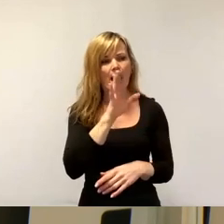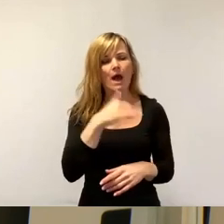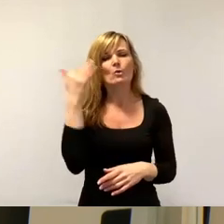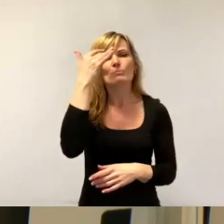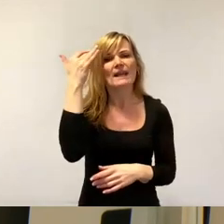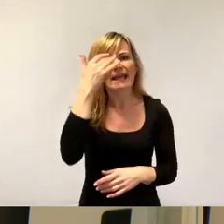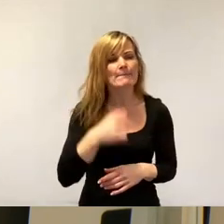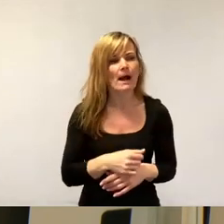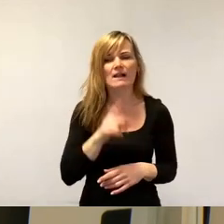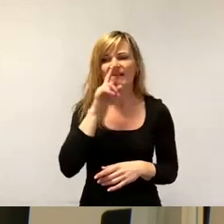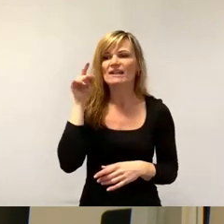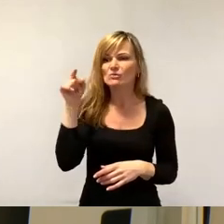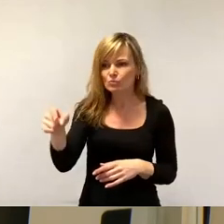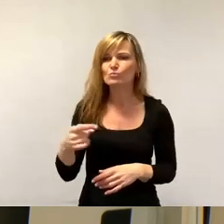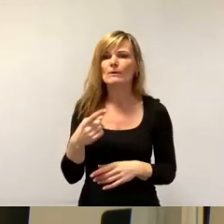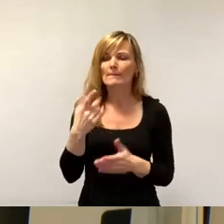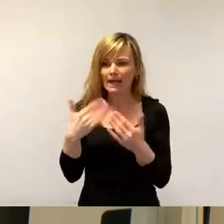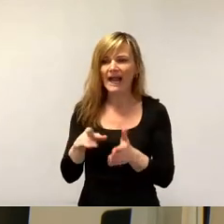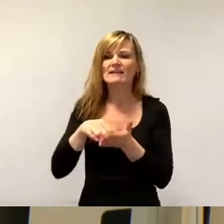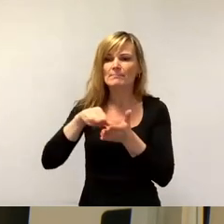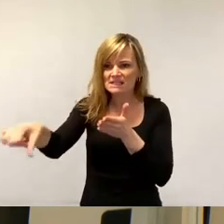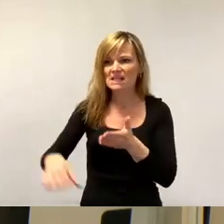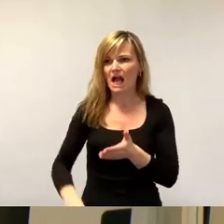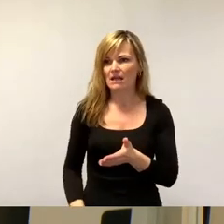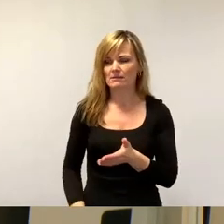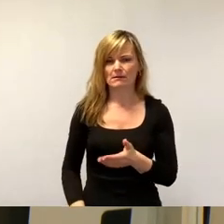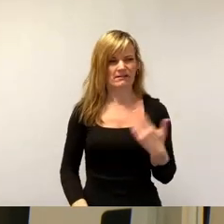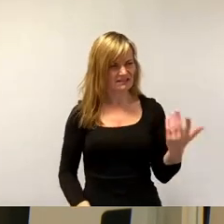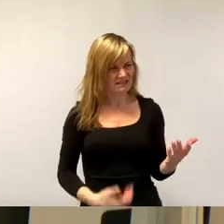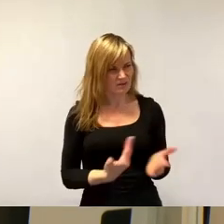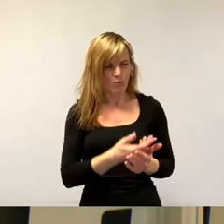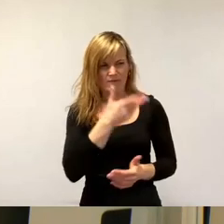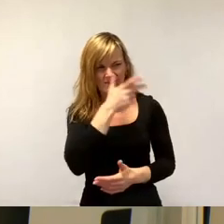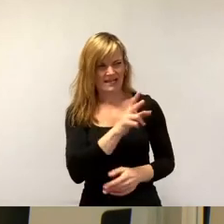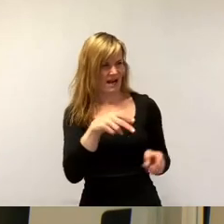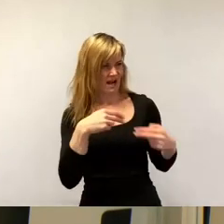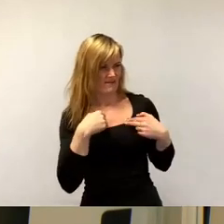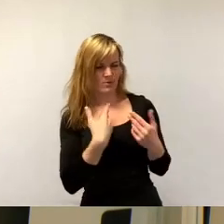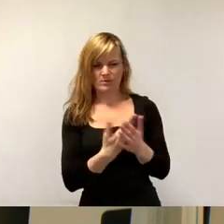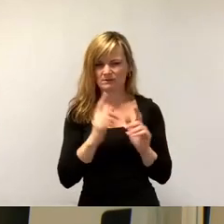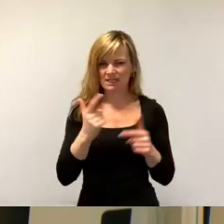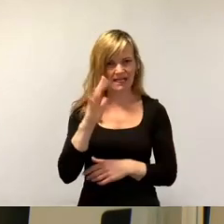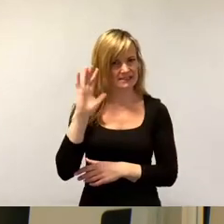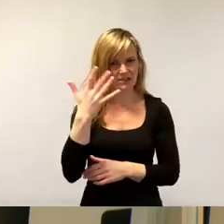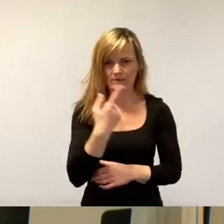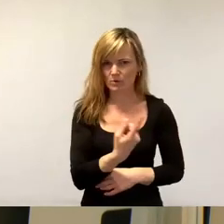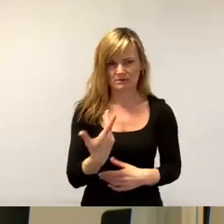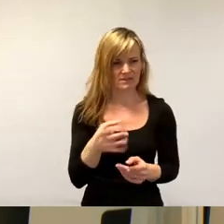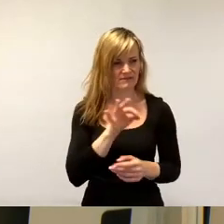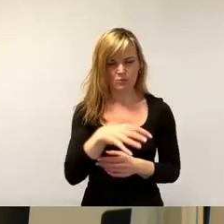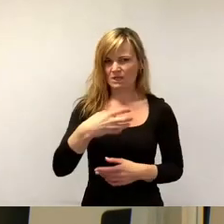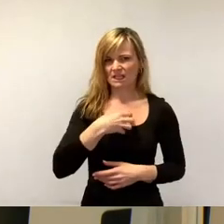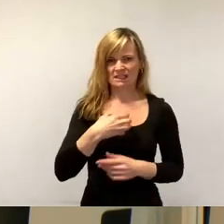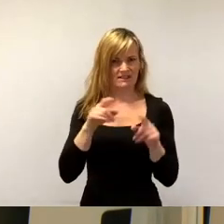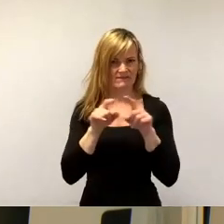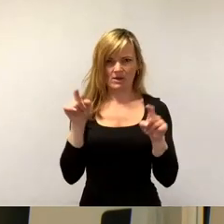bereit ist, die Kosten zu übernehmen. Das ist dreist, und das ist auch alles andere als Service für Dresdner Unternehmen. Und